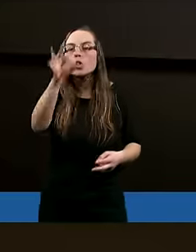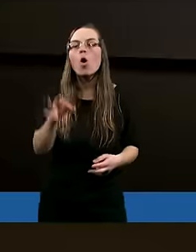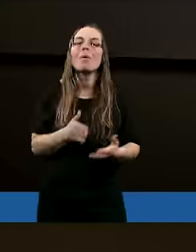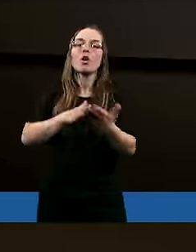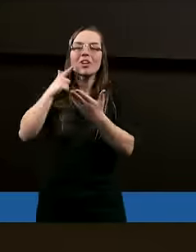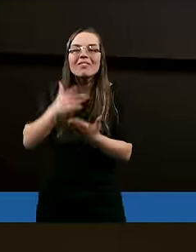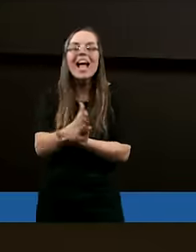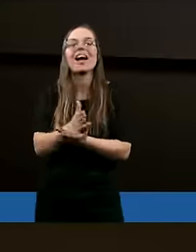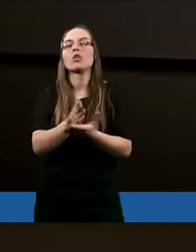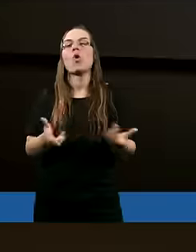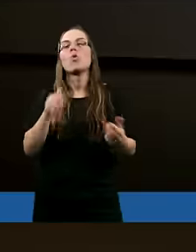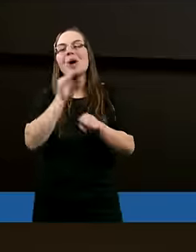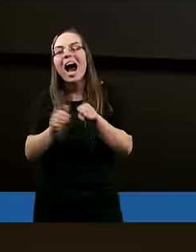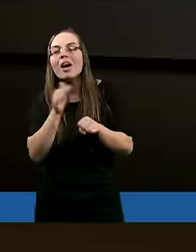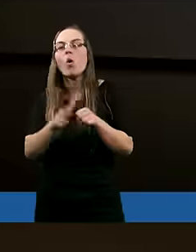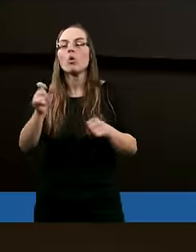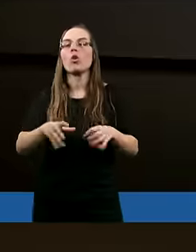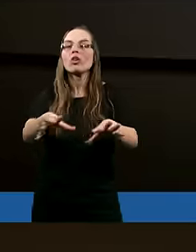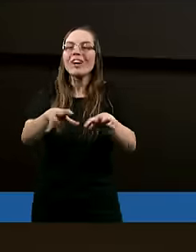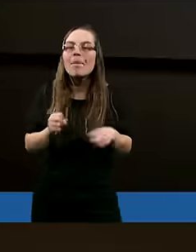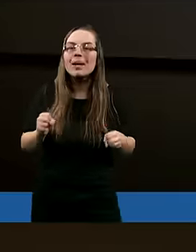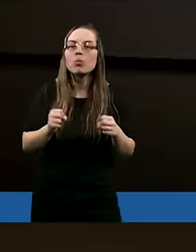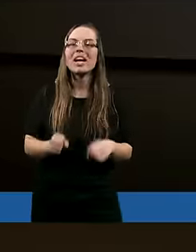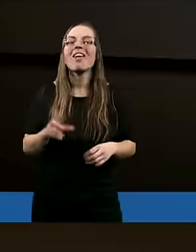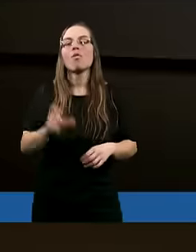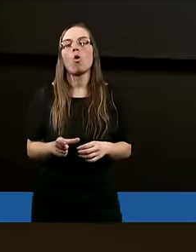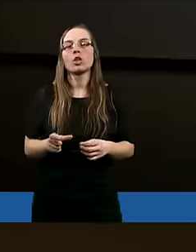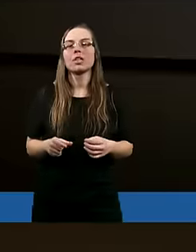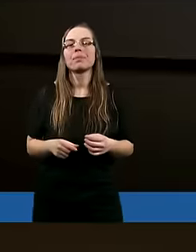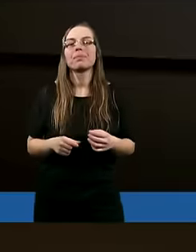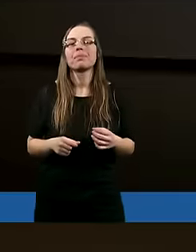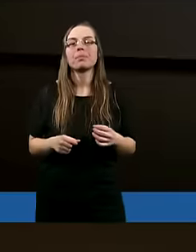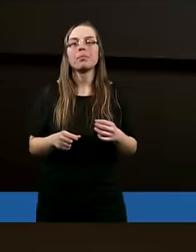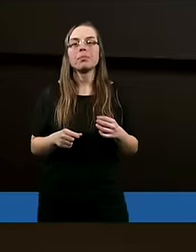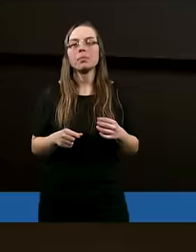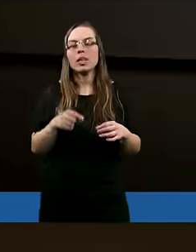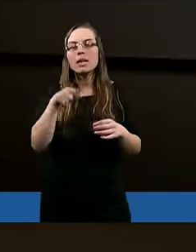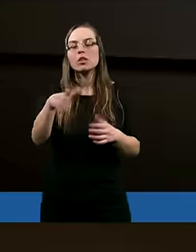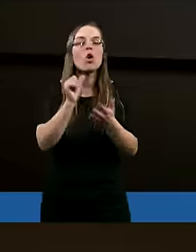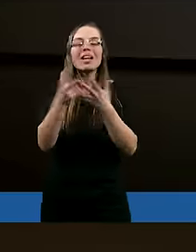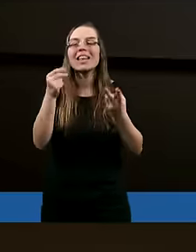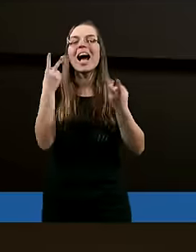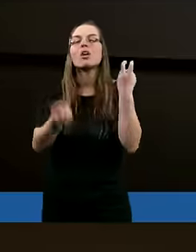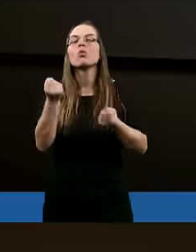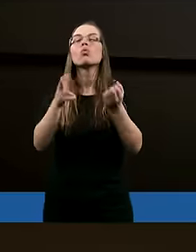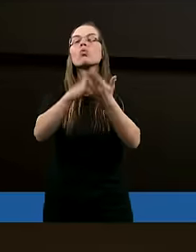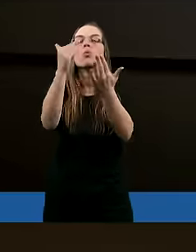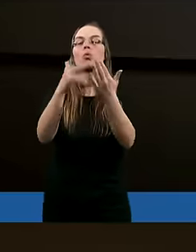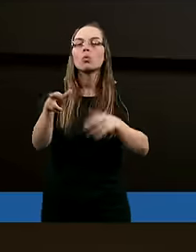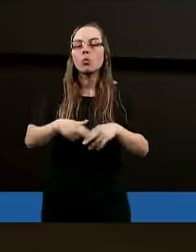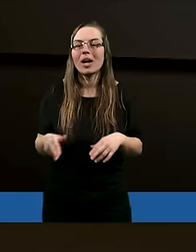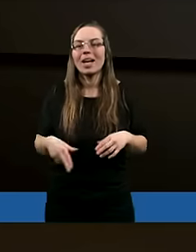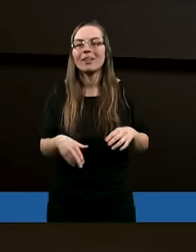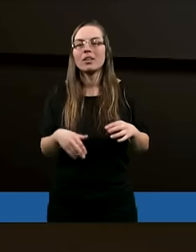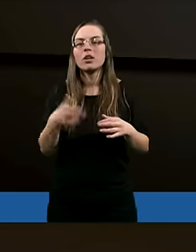dobroć, wierność, łagodność, wstrzemięźliwość. Które są najtrudniejsze dla Was?